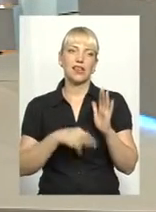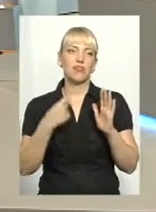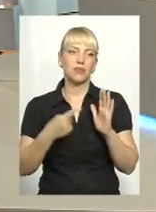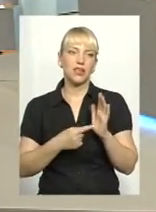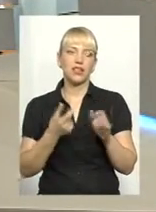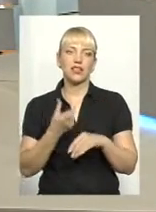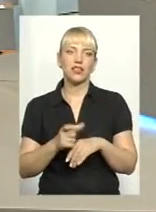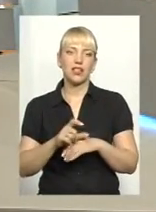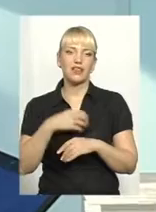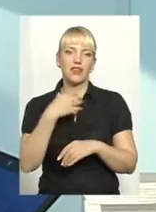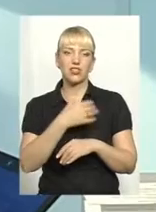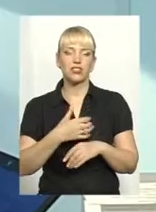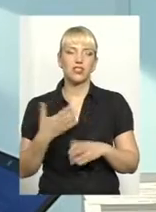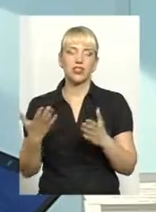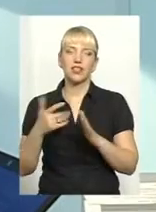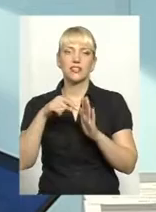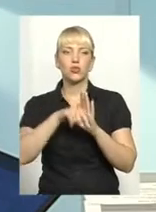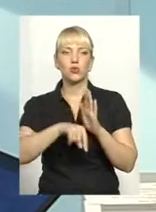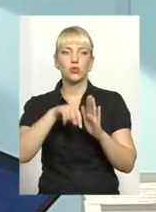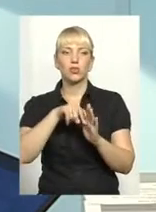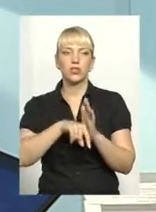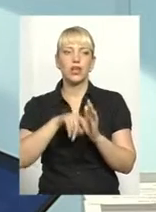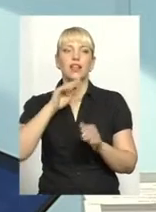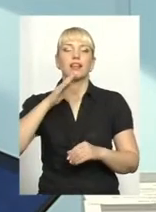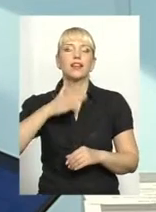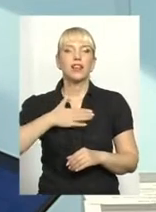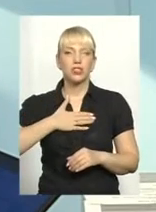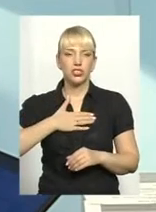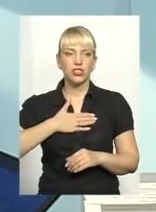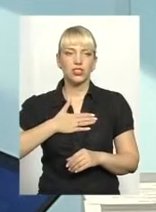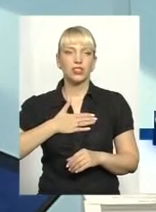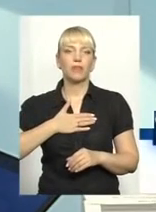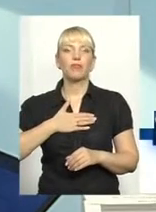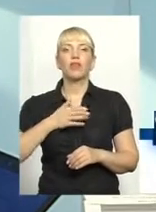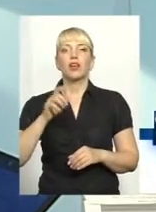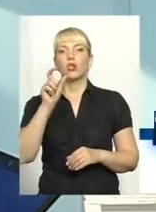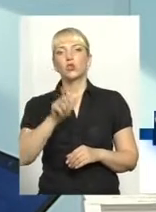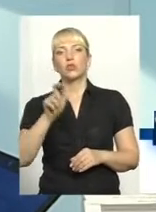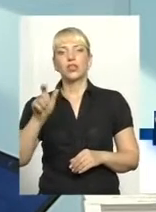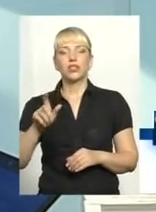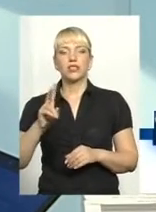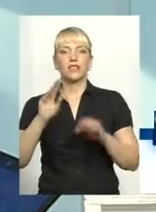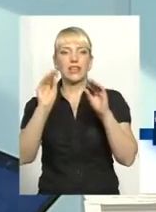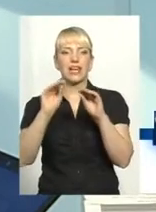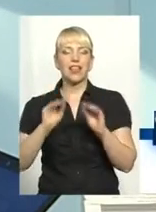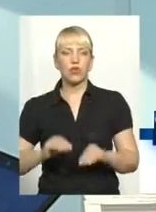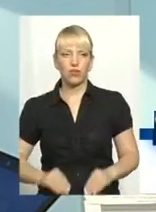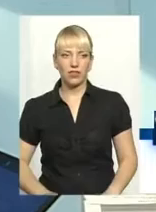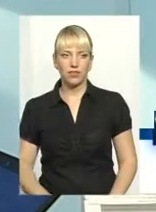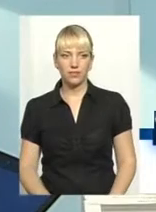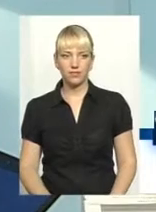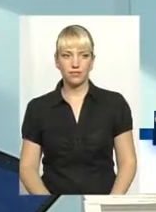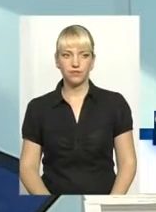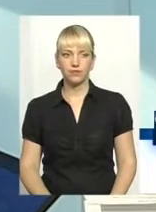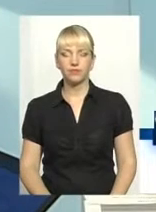надважливе питання, яке стосується наших суб'єктів декларування. Звичайно, незначної частини,